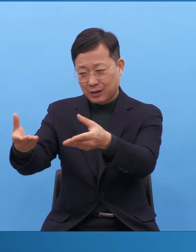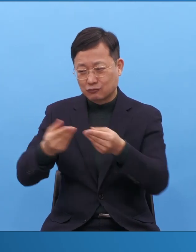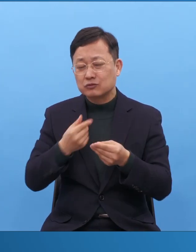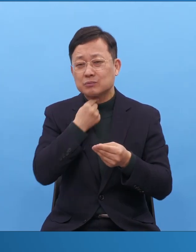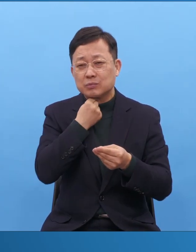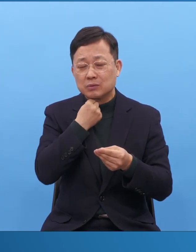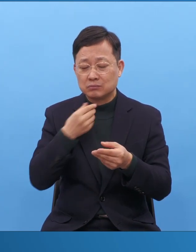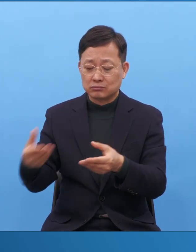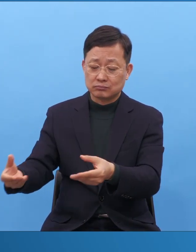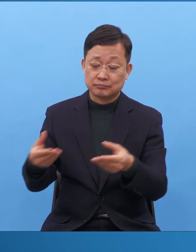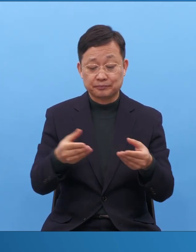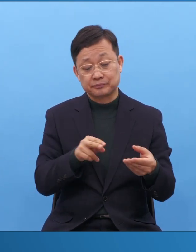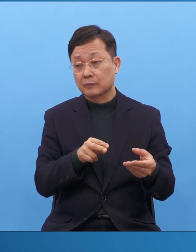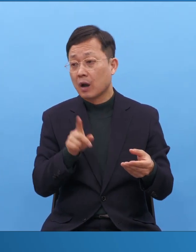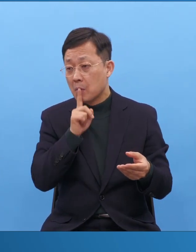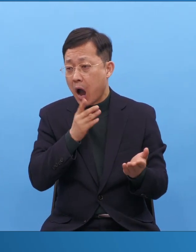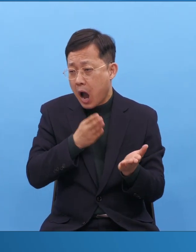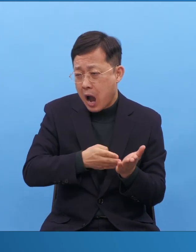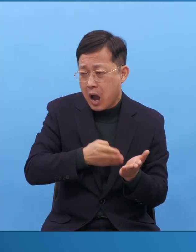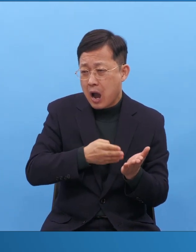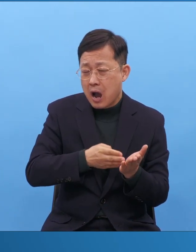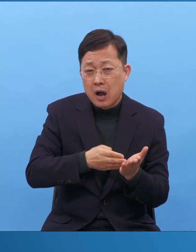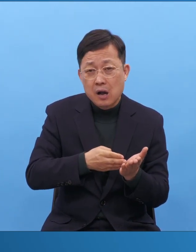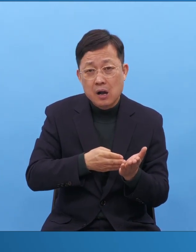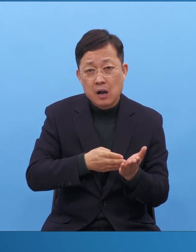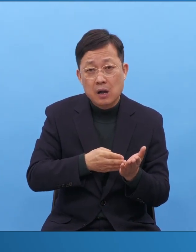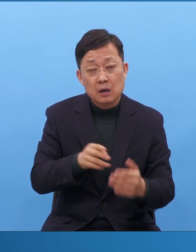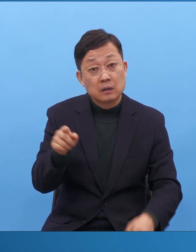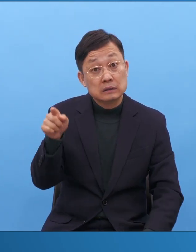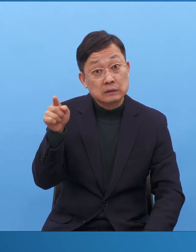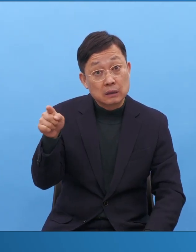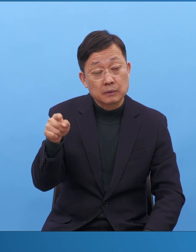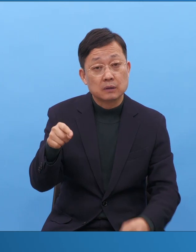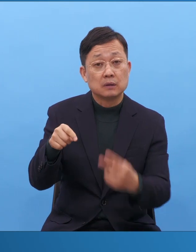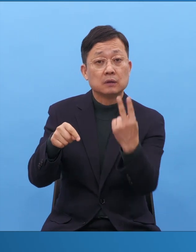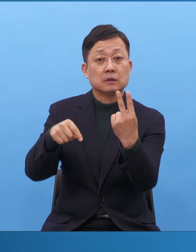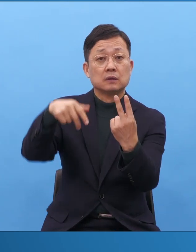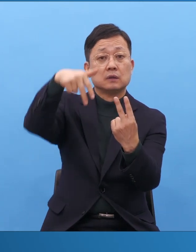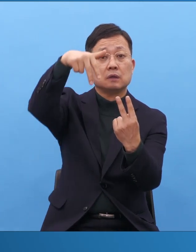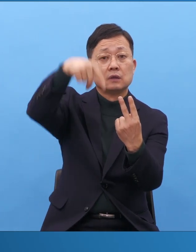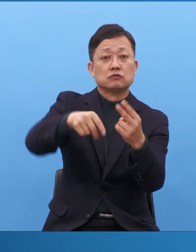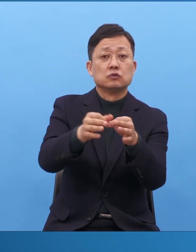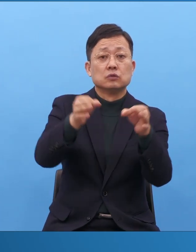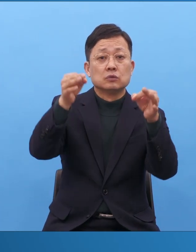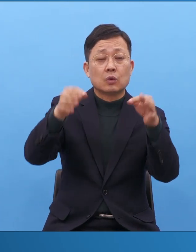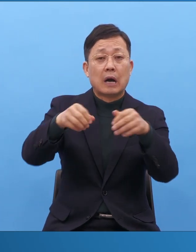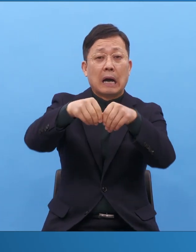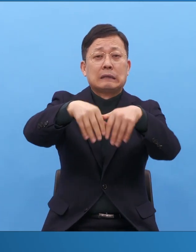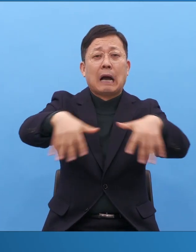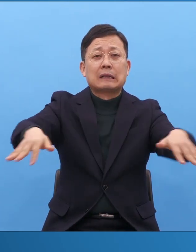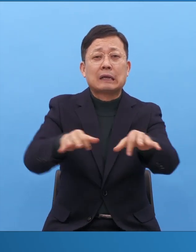그런데 옛날에 봤더니 이게 한 두 주 동안 다단계 훈련을 받았어요.